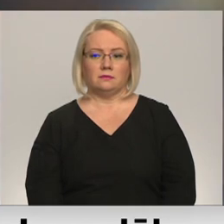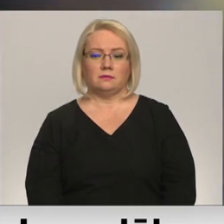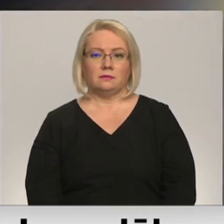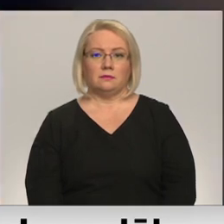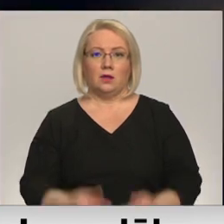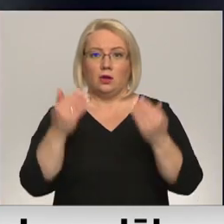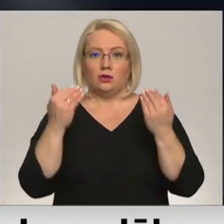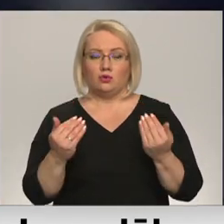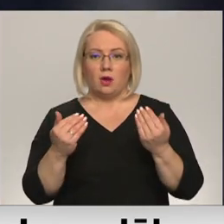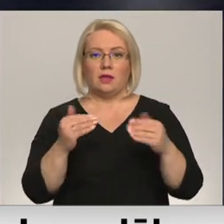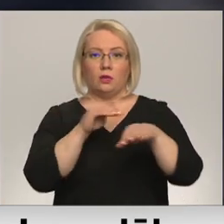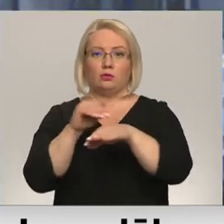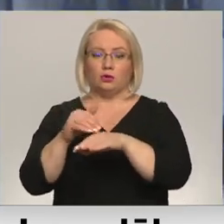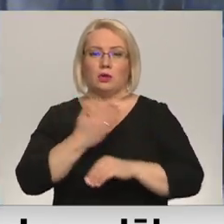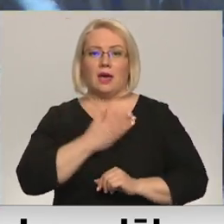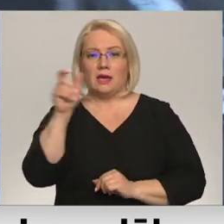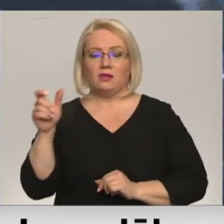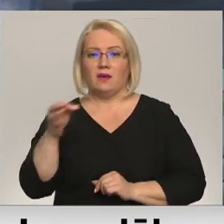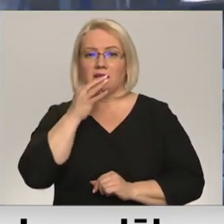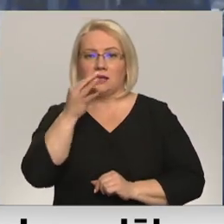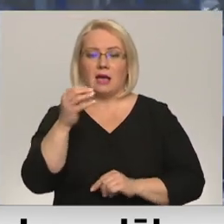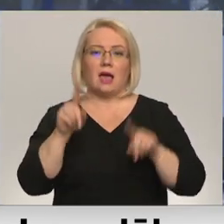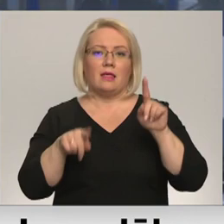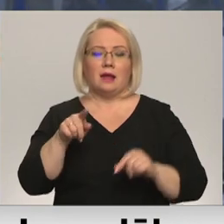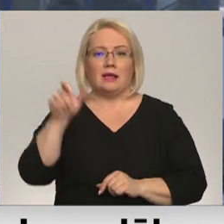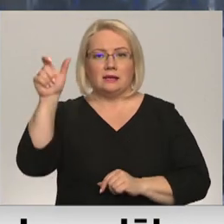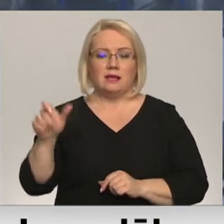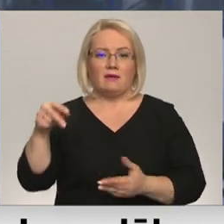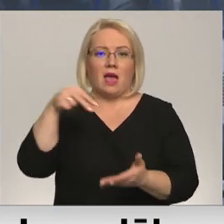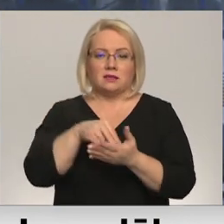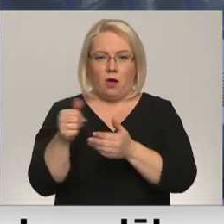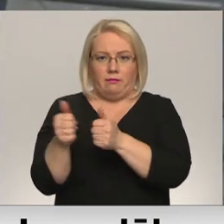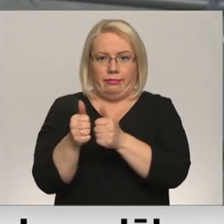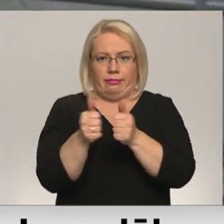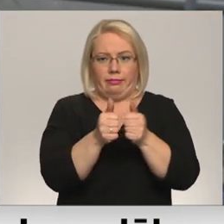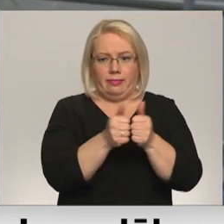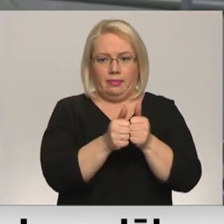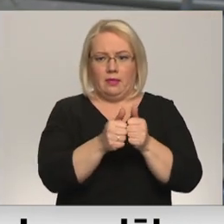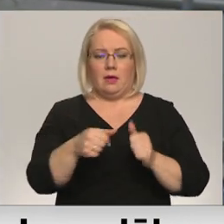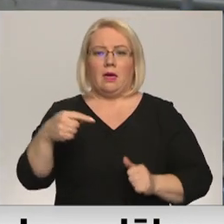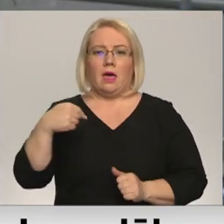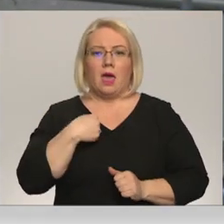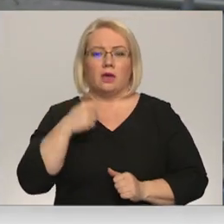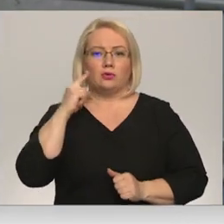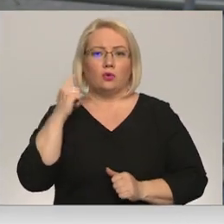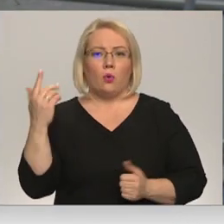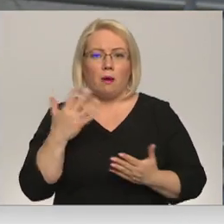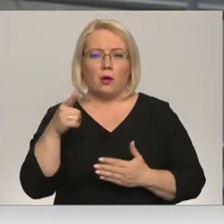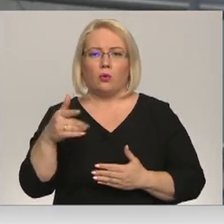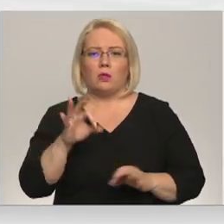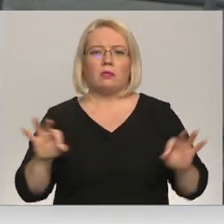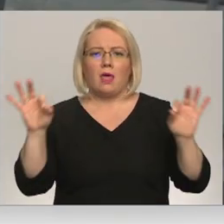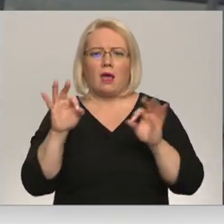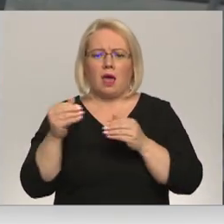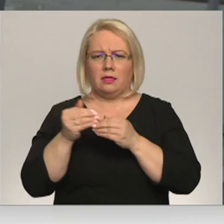Šodien uzrunātie iedzīvotāji stāsta, ka nereti cilvēks stāv kājās plecu pie pleca. Es domāju, ka nav tur nekādas distances.